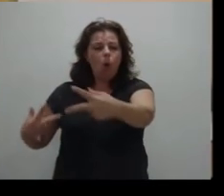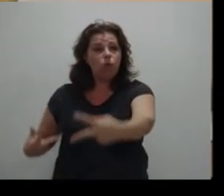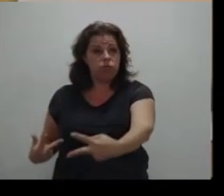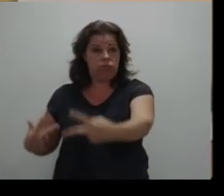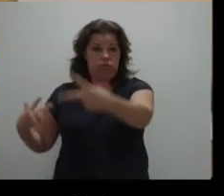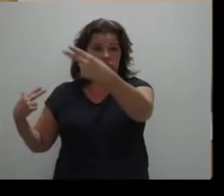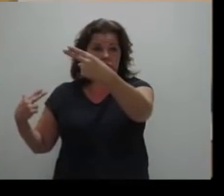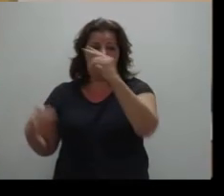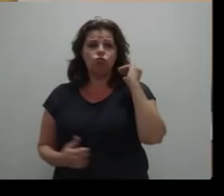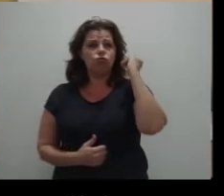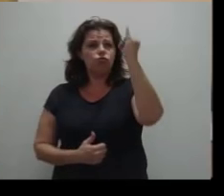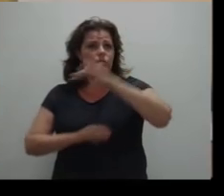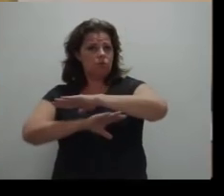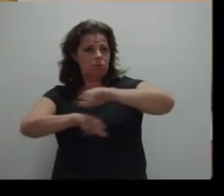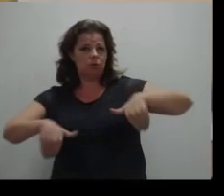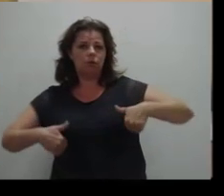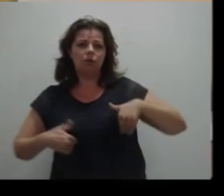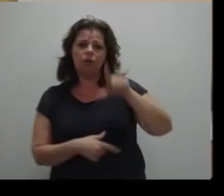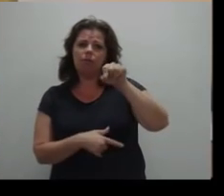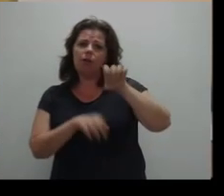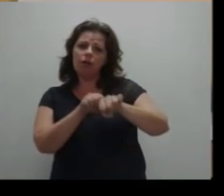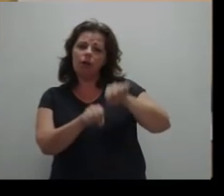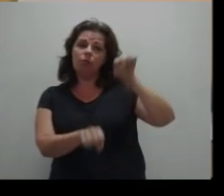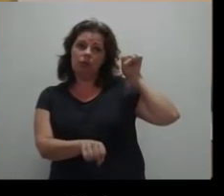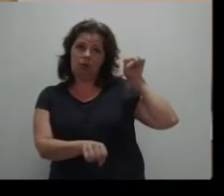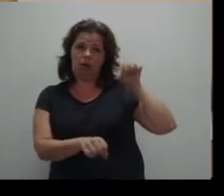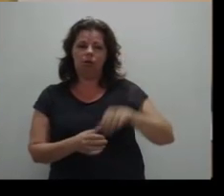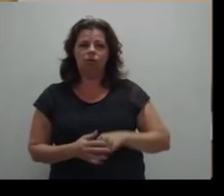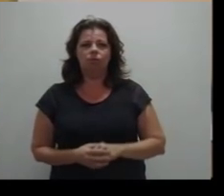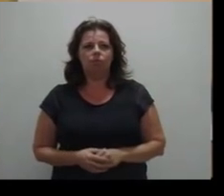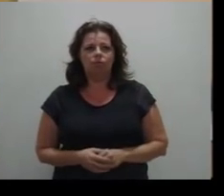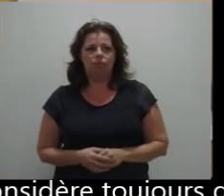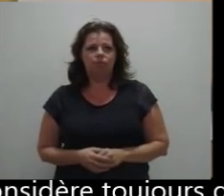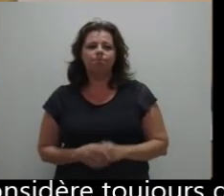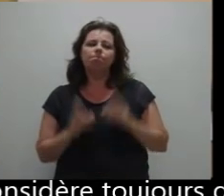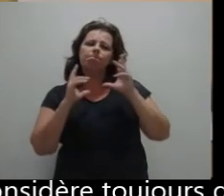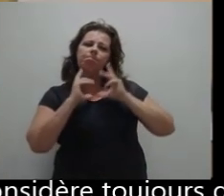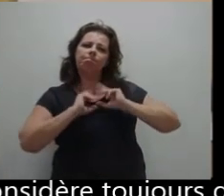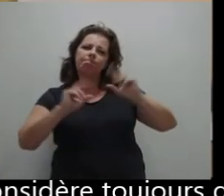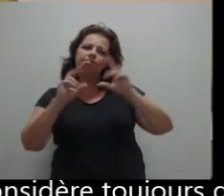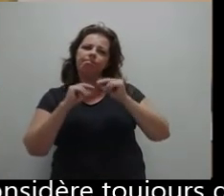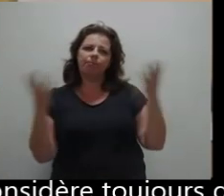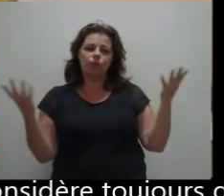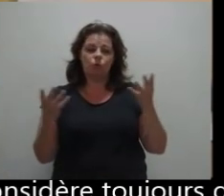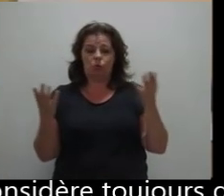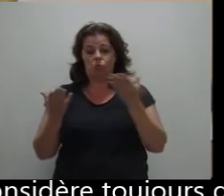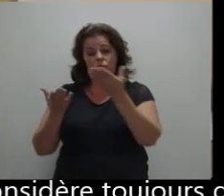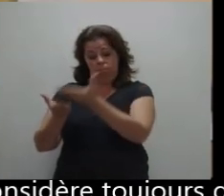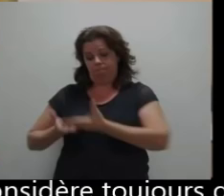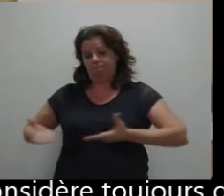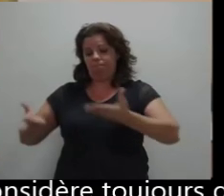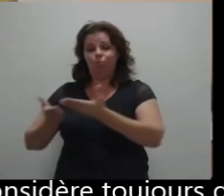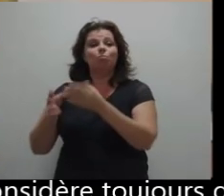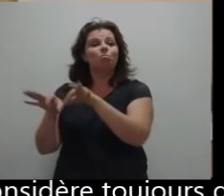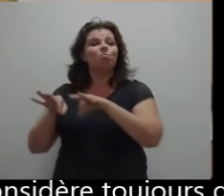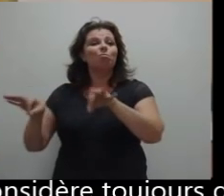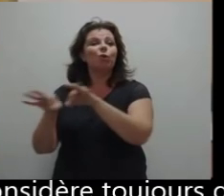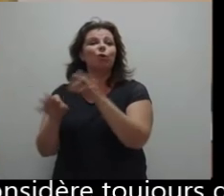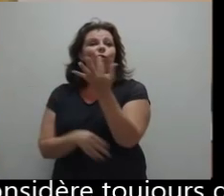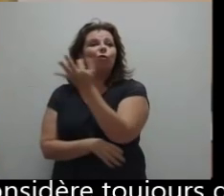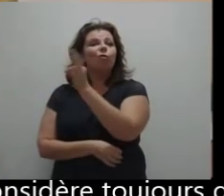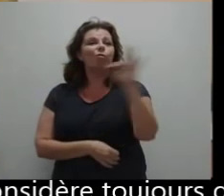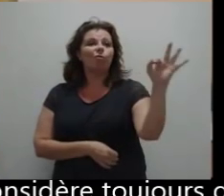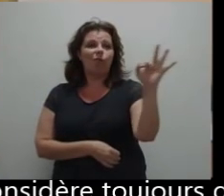à la fin de notre XXe siècle ? Alors j'indique comment notre pays considère toujours que la